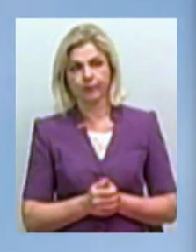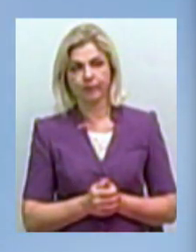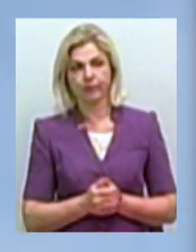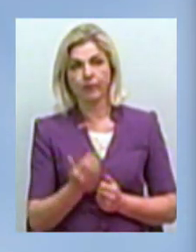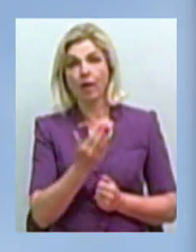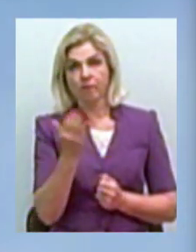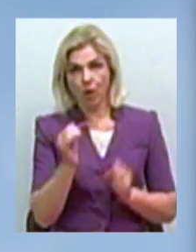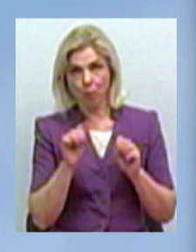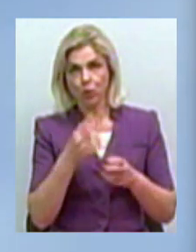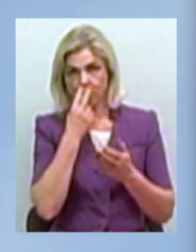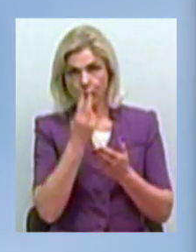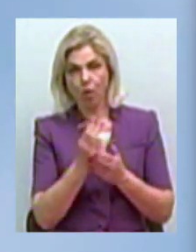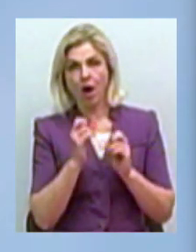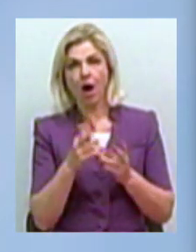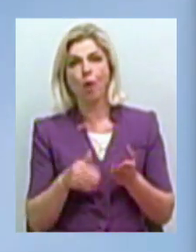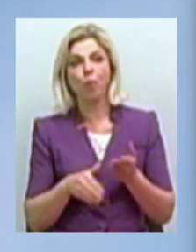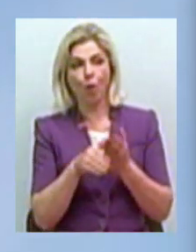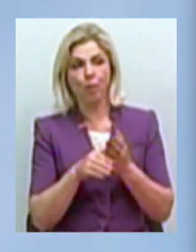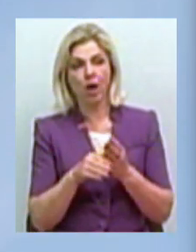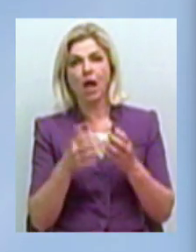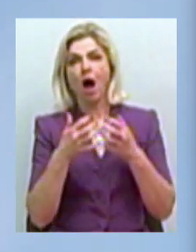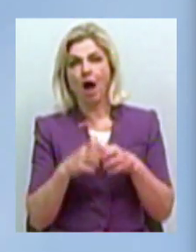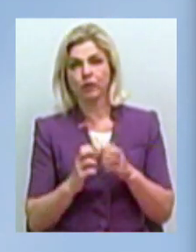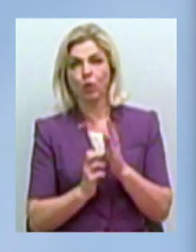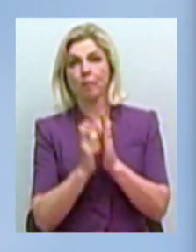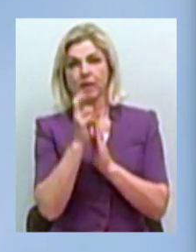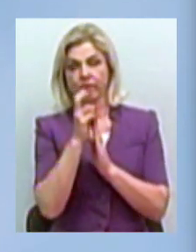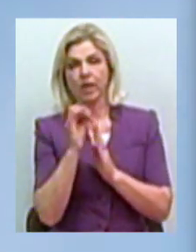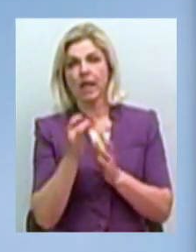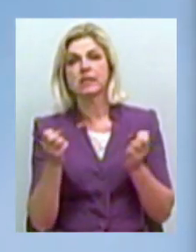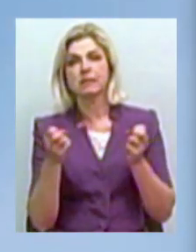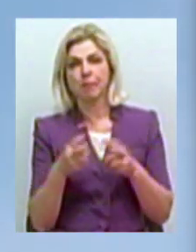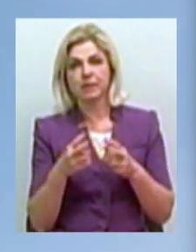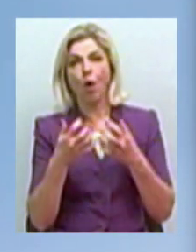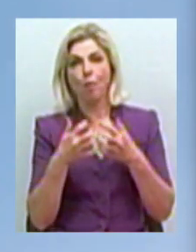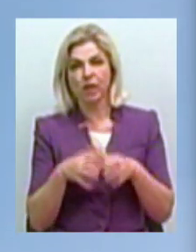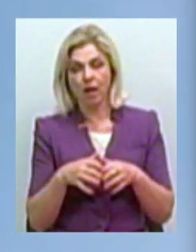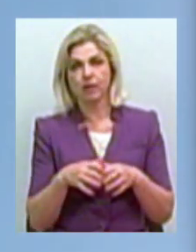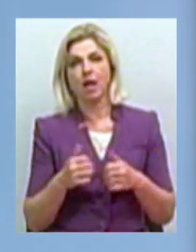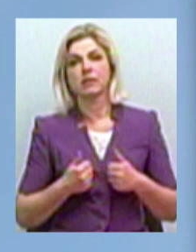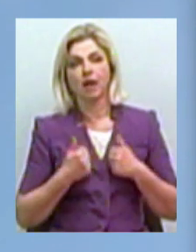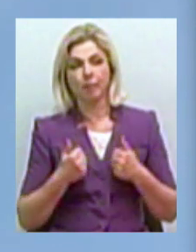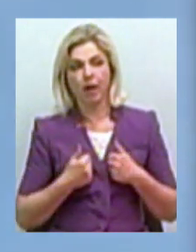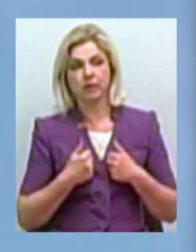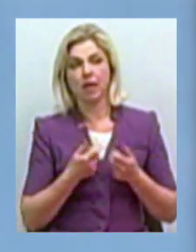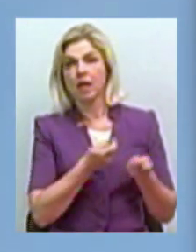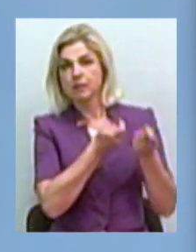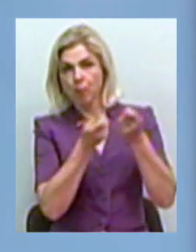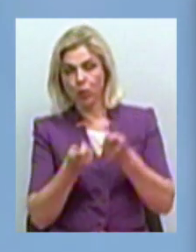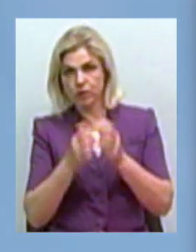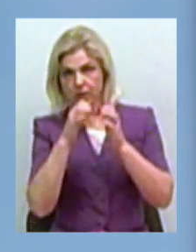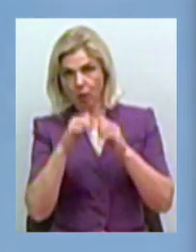побачити, як підлітка за допомогою автопідіймача та спеціального рятувального обладнання намагаються спустити з